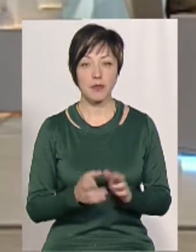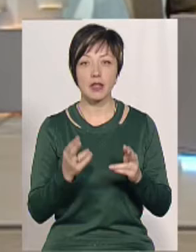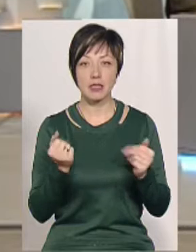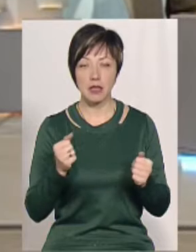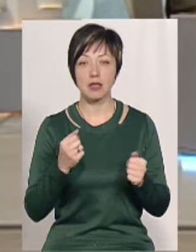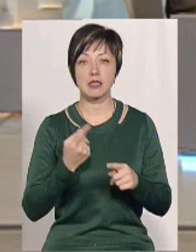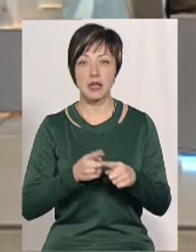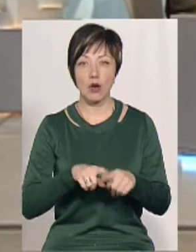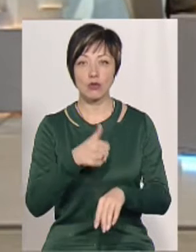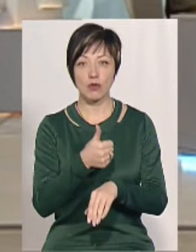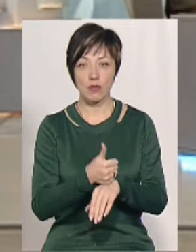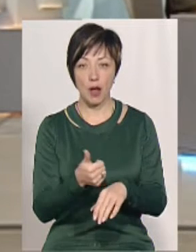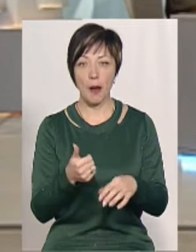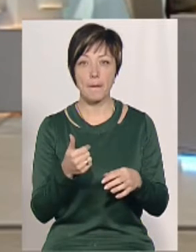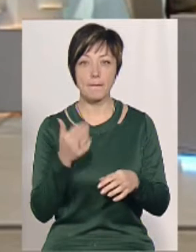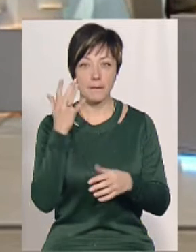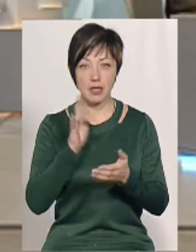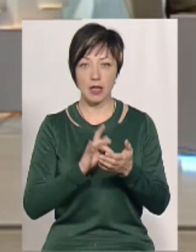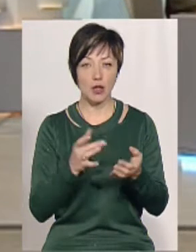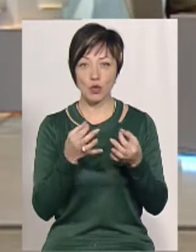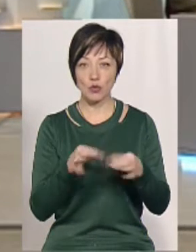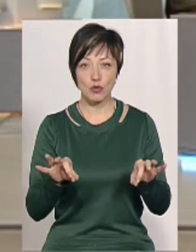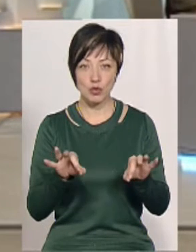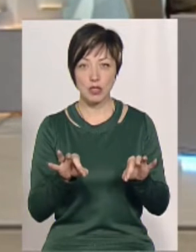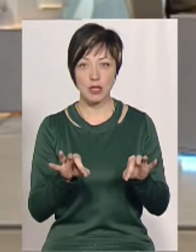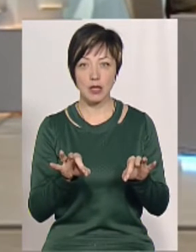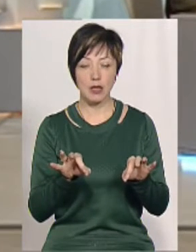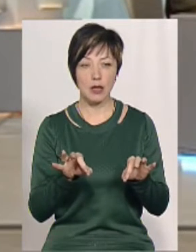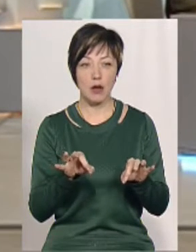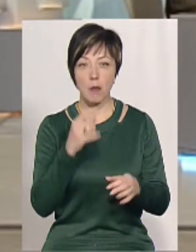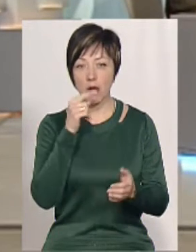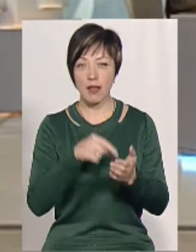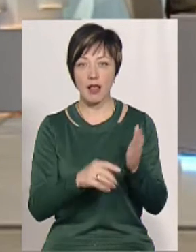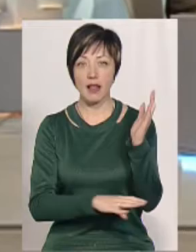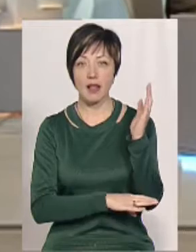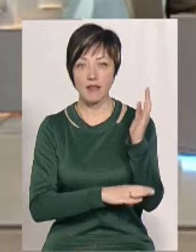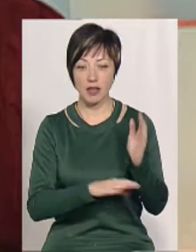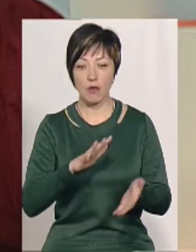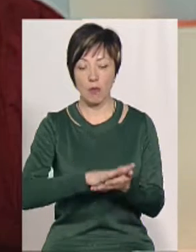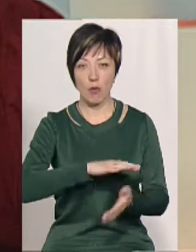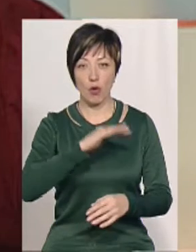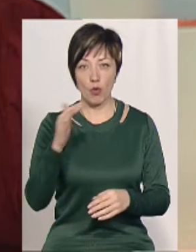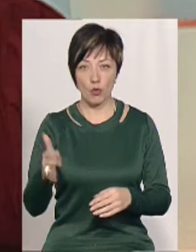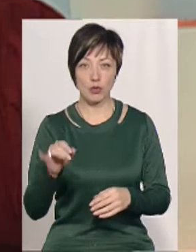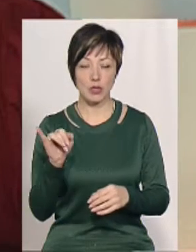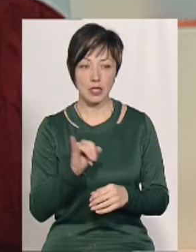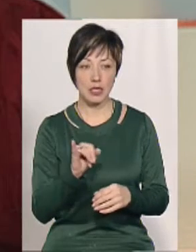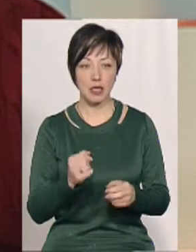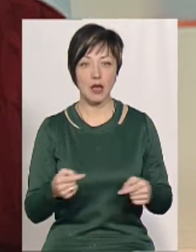це основна мета. І не допущення попадання деревини на тіло полігону. І ми